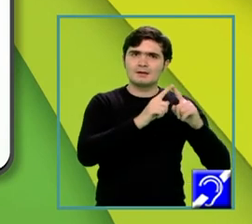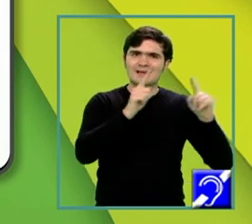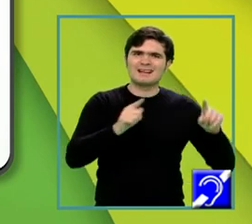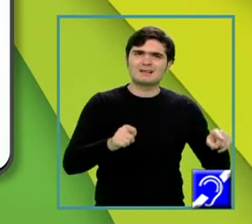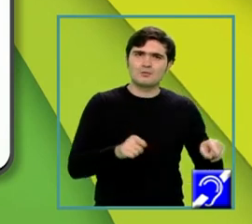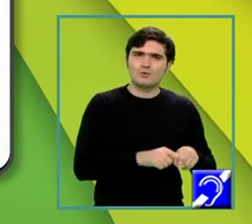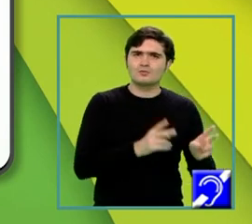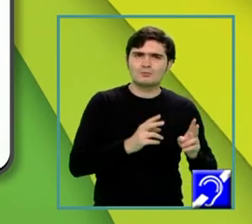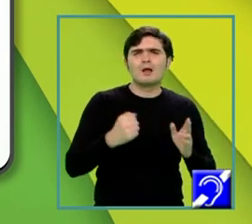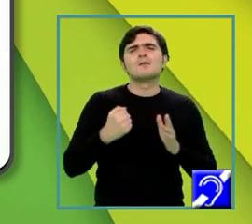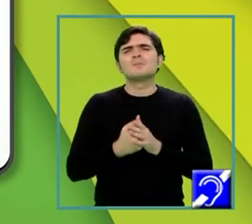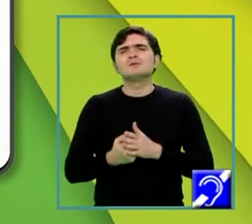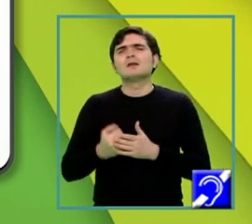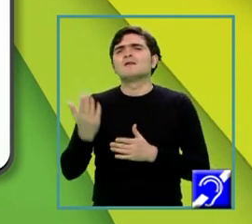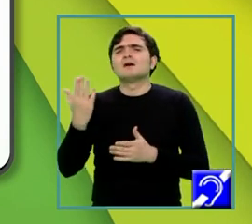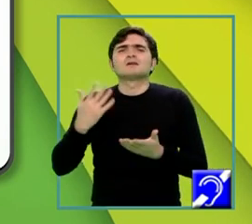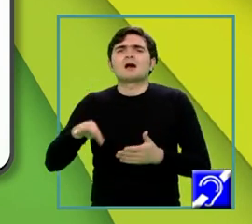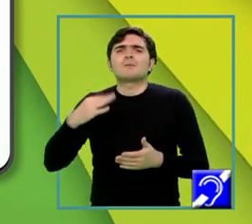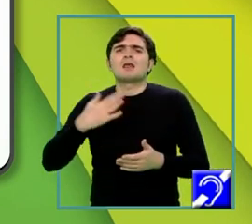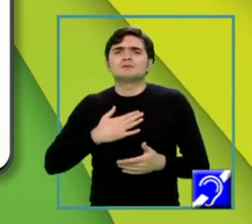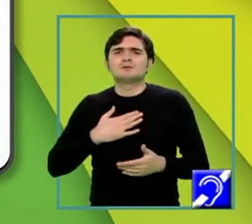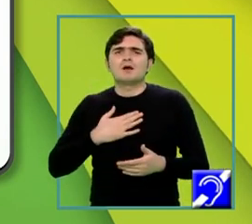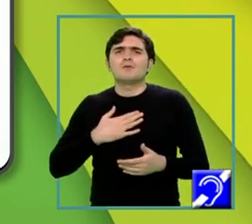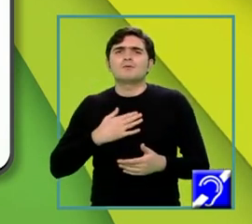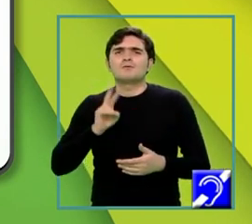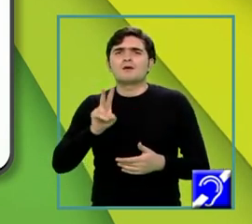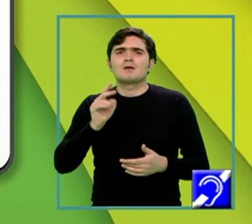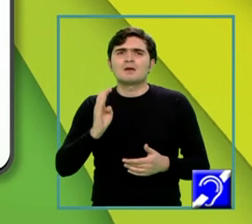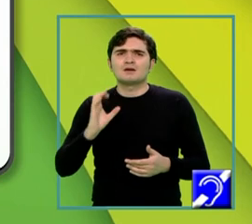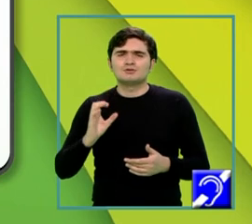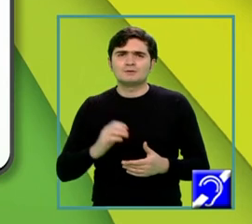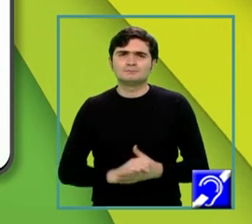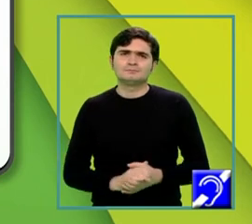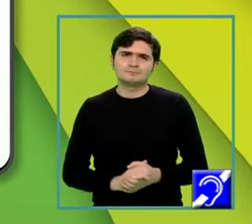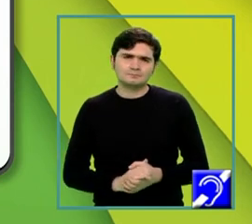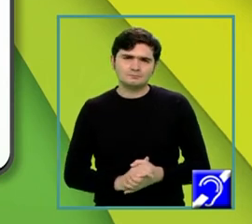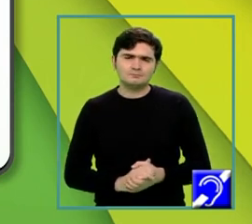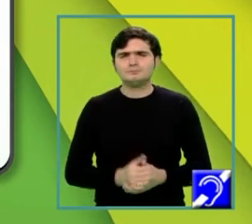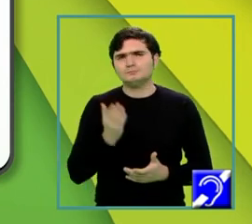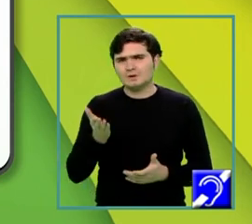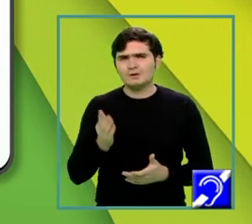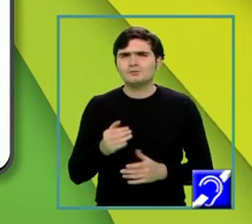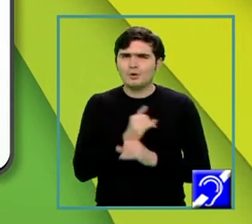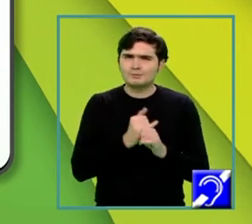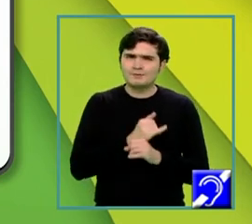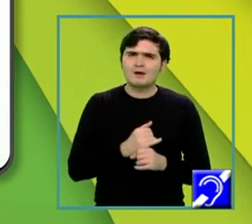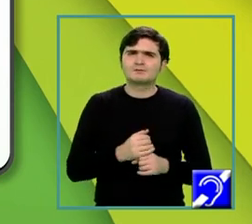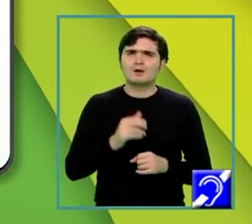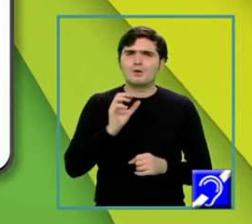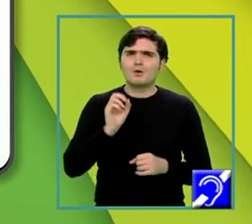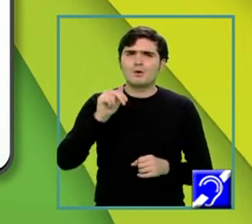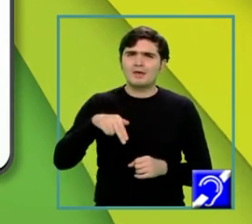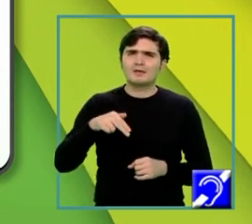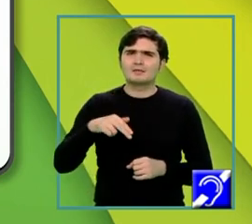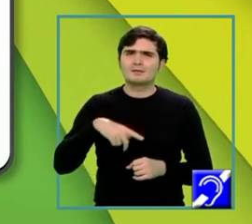la fața aleasă de mine, fața laterală VBC, planul VBC. De aici, observați că ON este